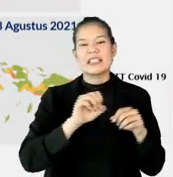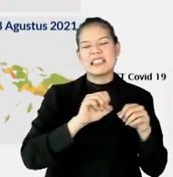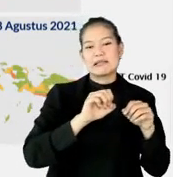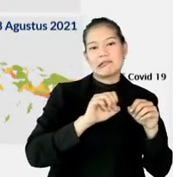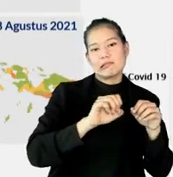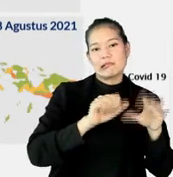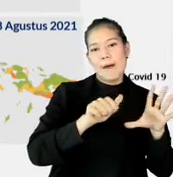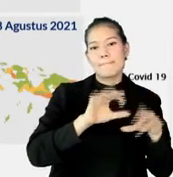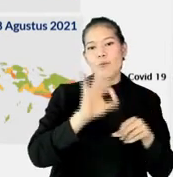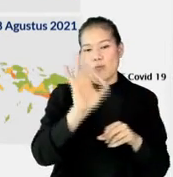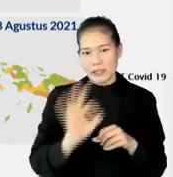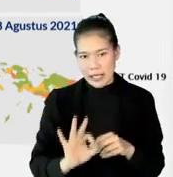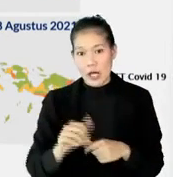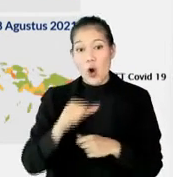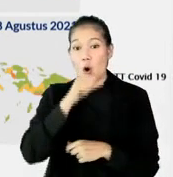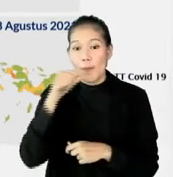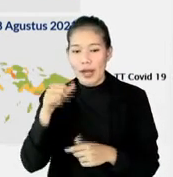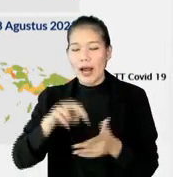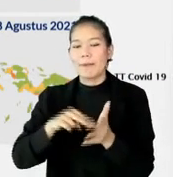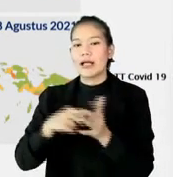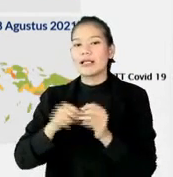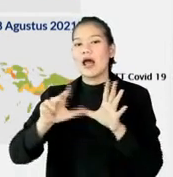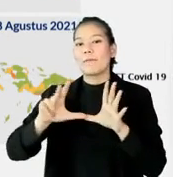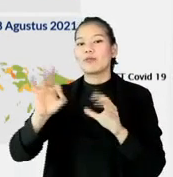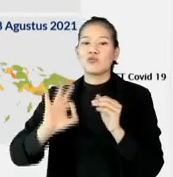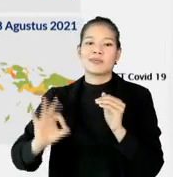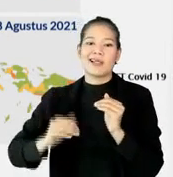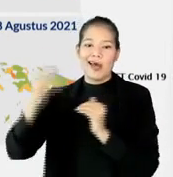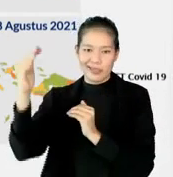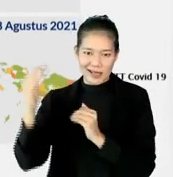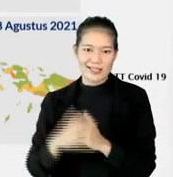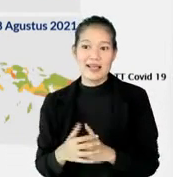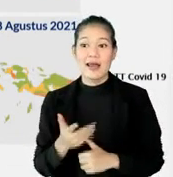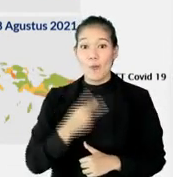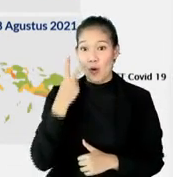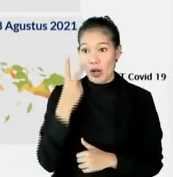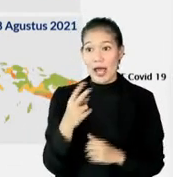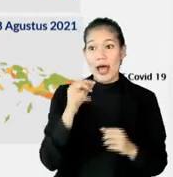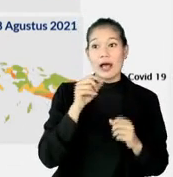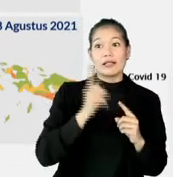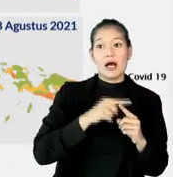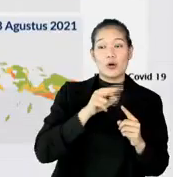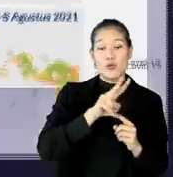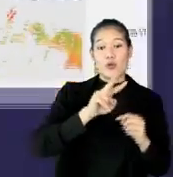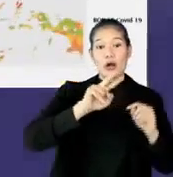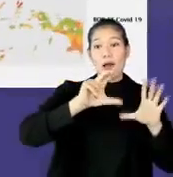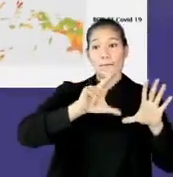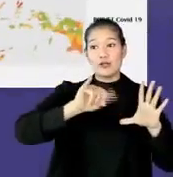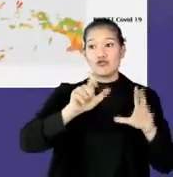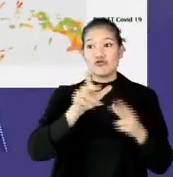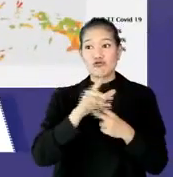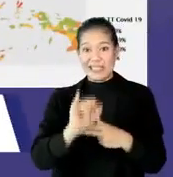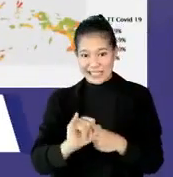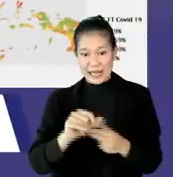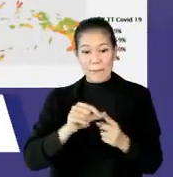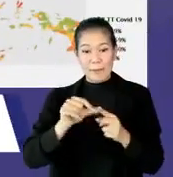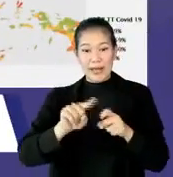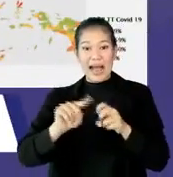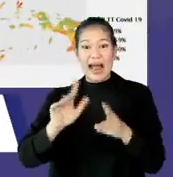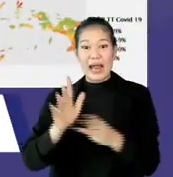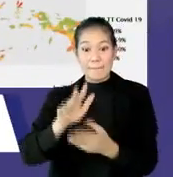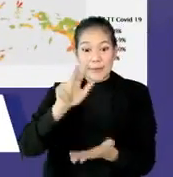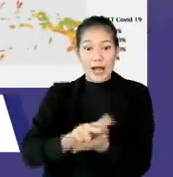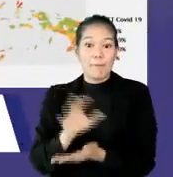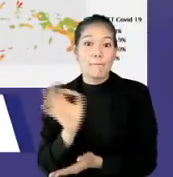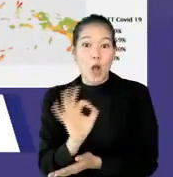merah berarti di atas 80%. Yang ingin saya highlight apa, coba kita lihat tanggal 28 Juni sampai 4 Juli, sebelum KPKM darurat,